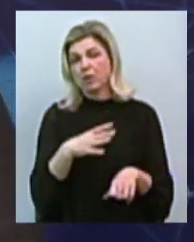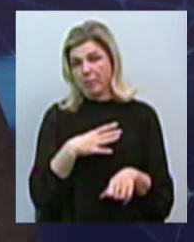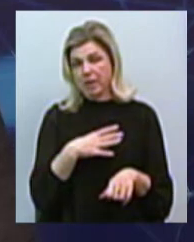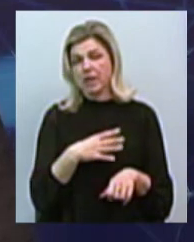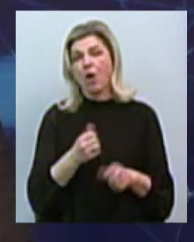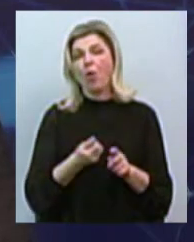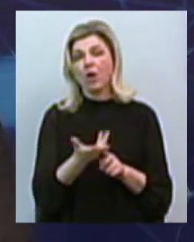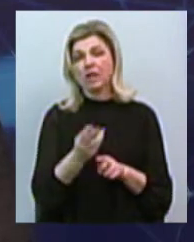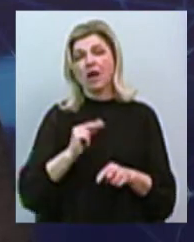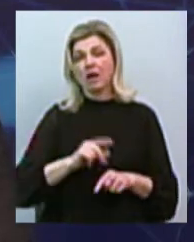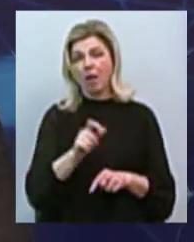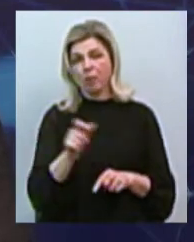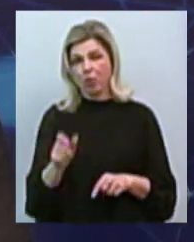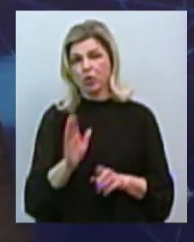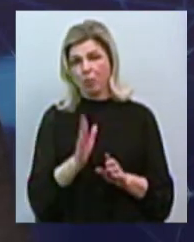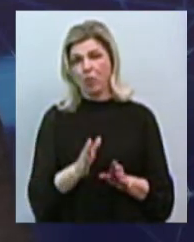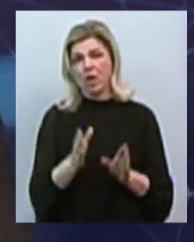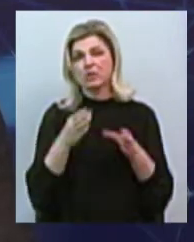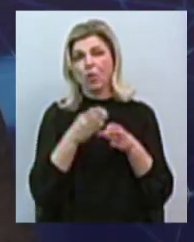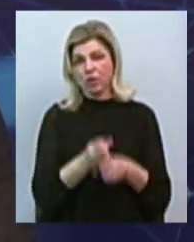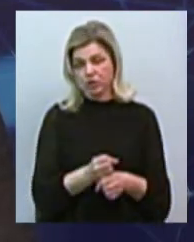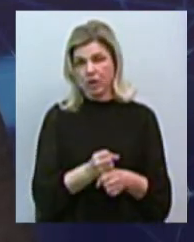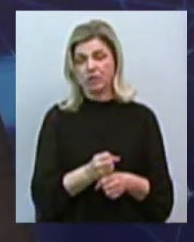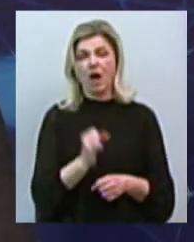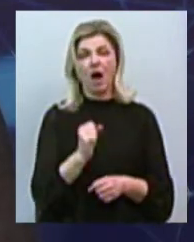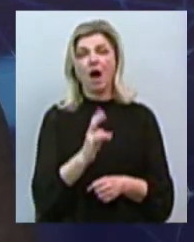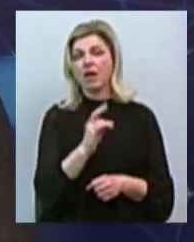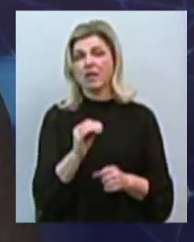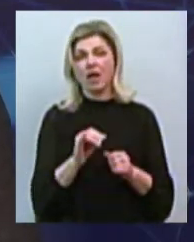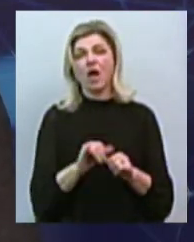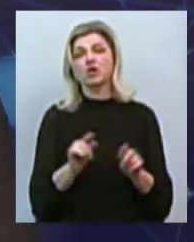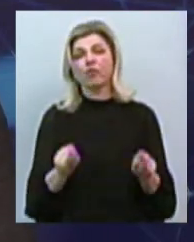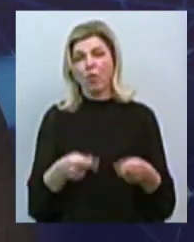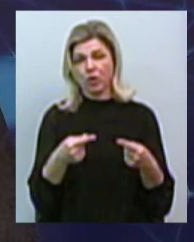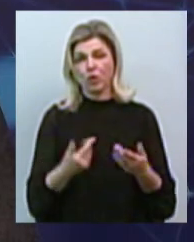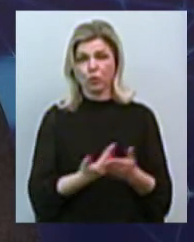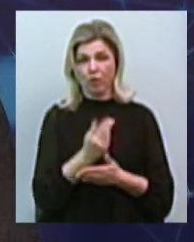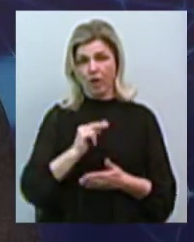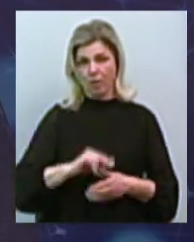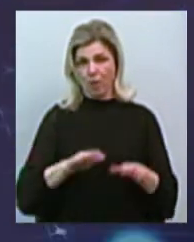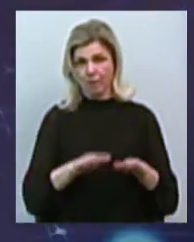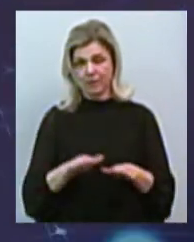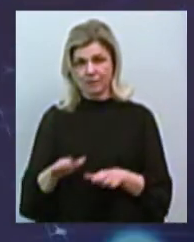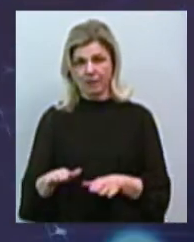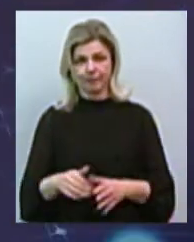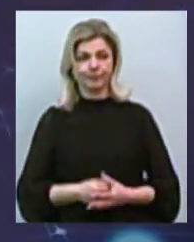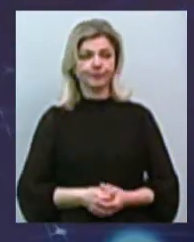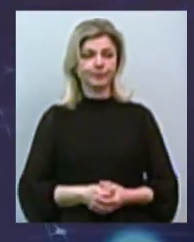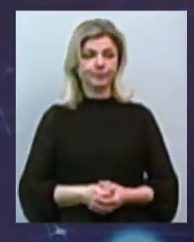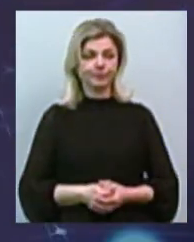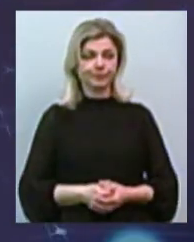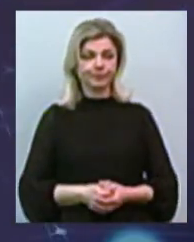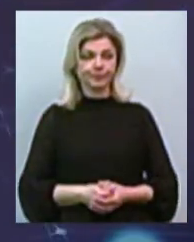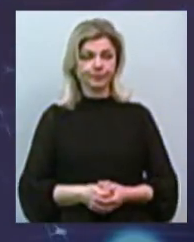працюючих буде зменшуватися, а не створюватись нові робочі місця. Тобто, протворення не є за грі?